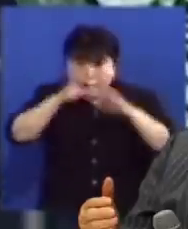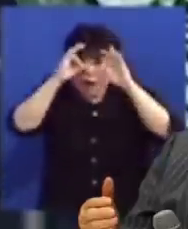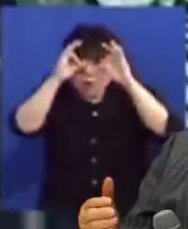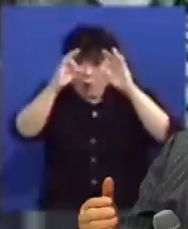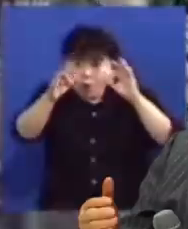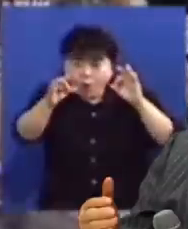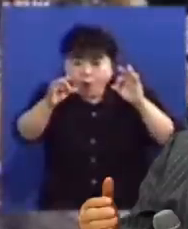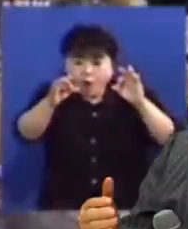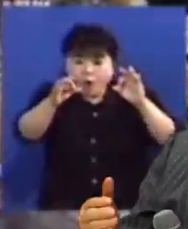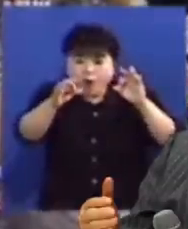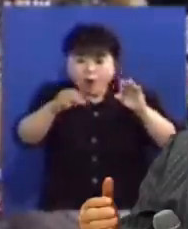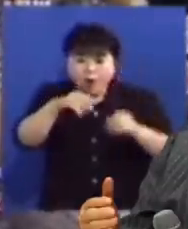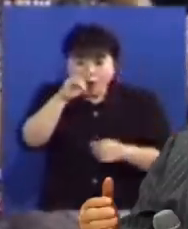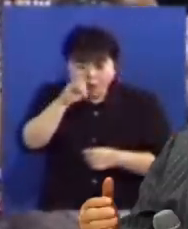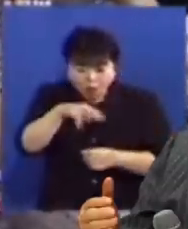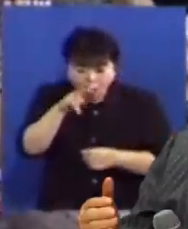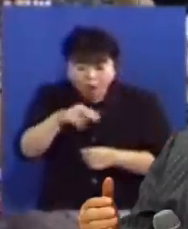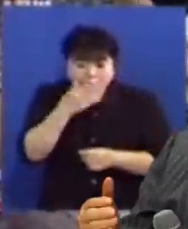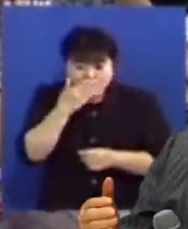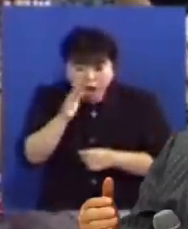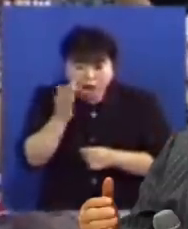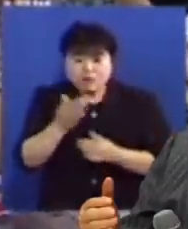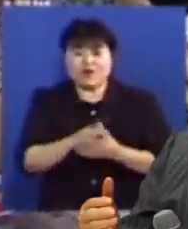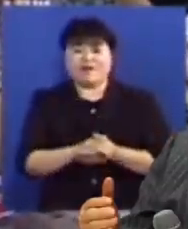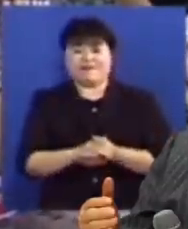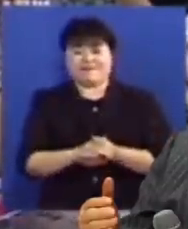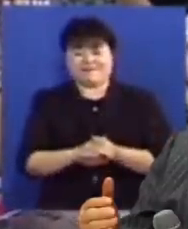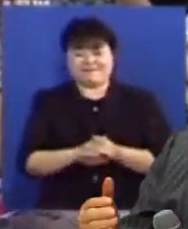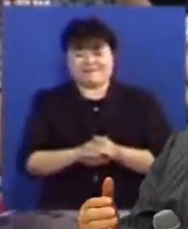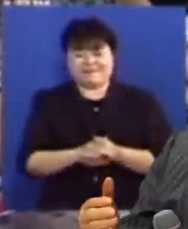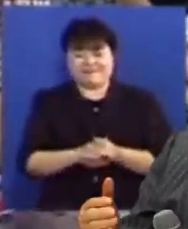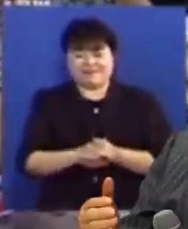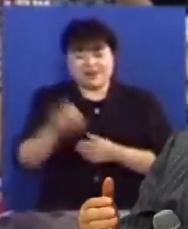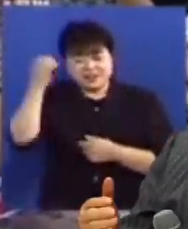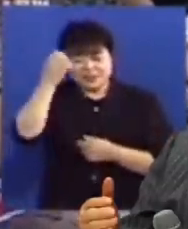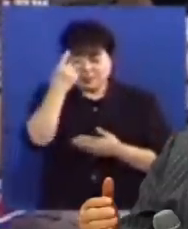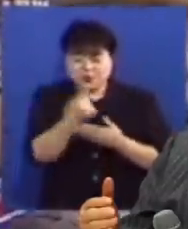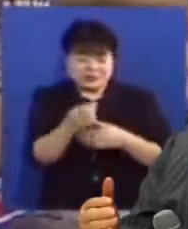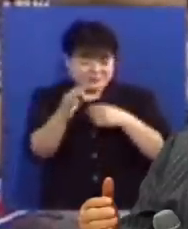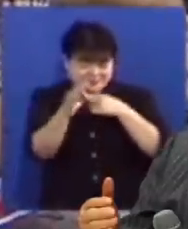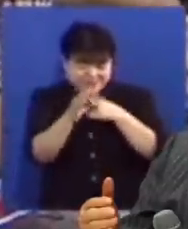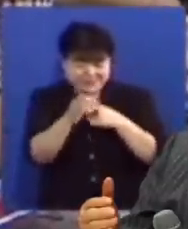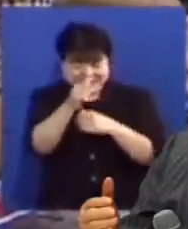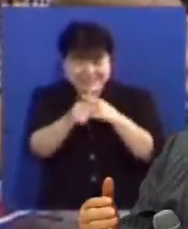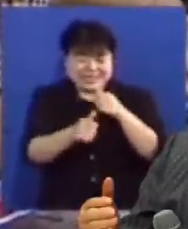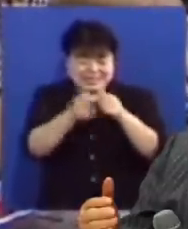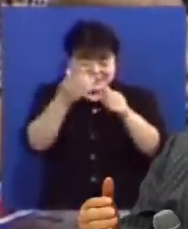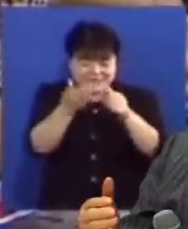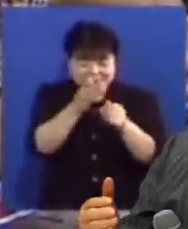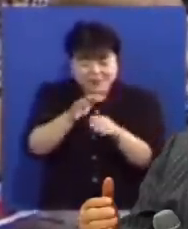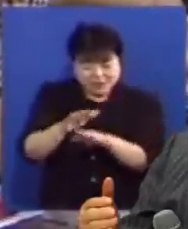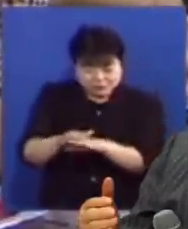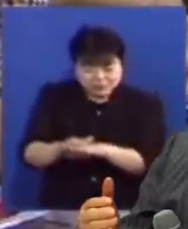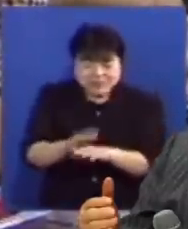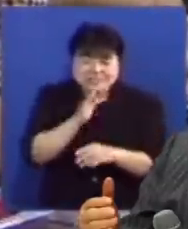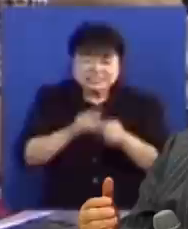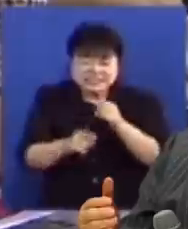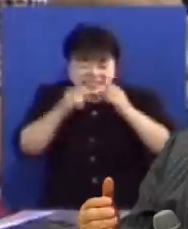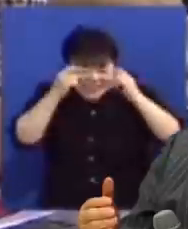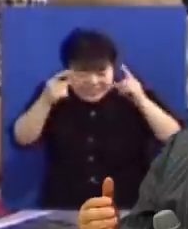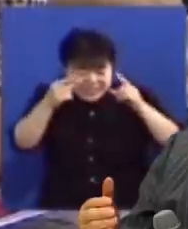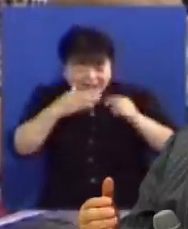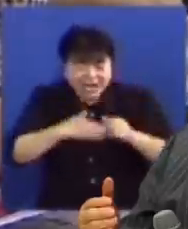그러면서 줄줄줄줄 잘 읽어나가는 것입니다 성경이 오시면 하나님이 예비하신 진리를